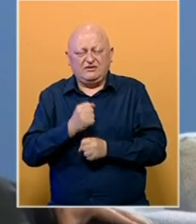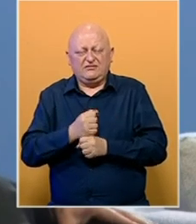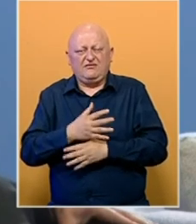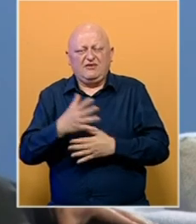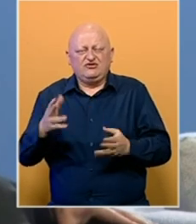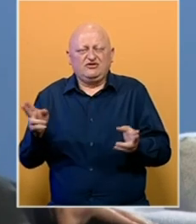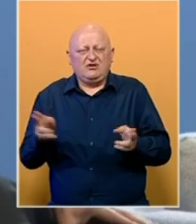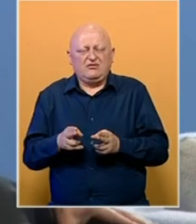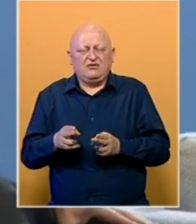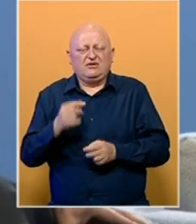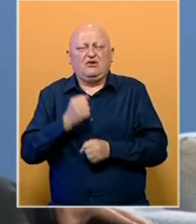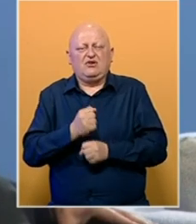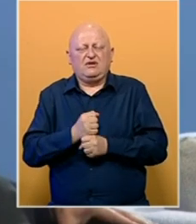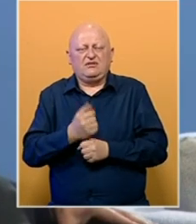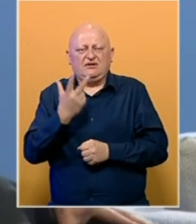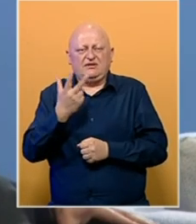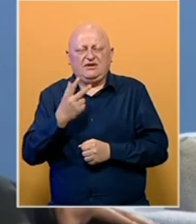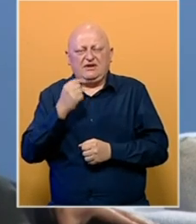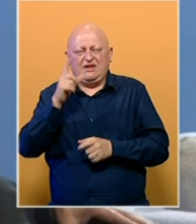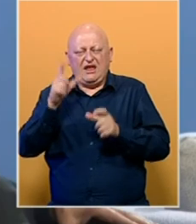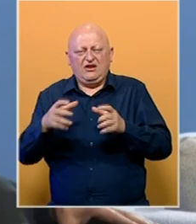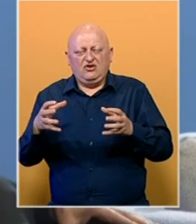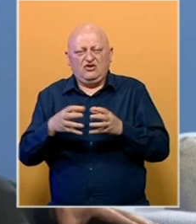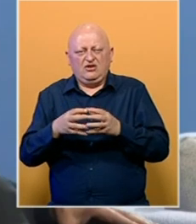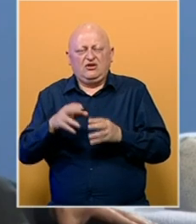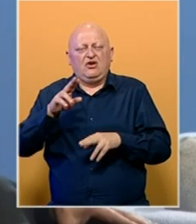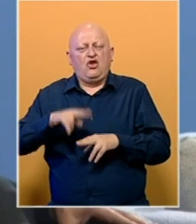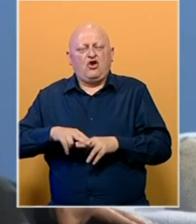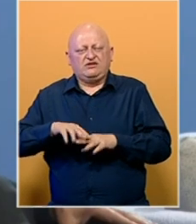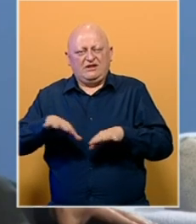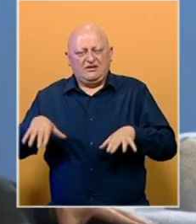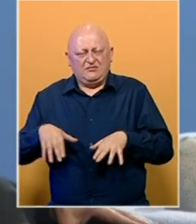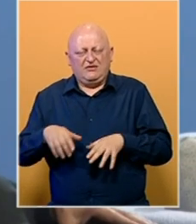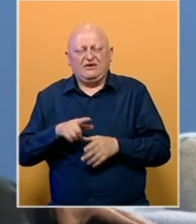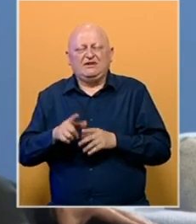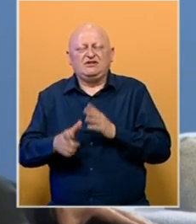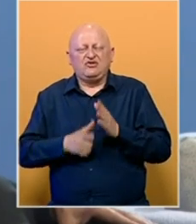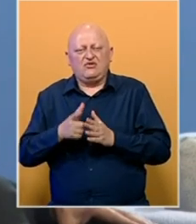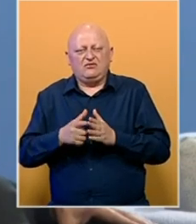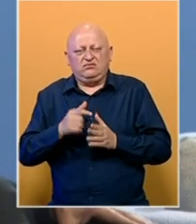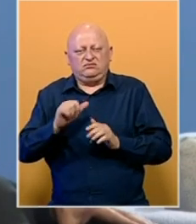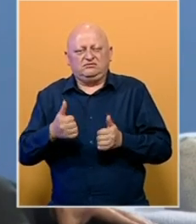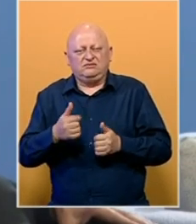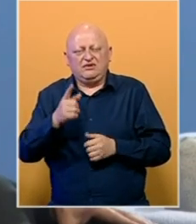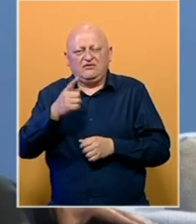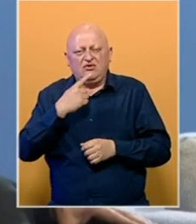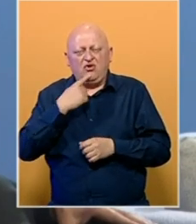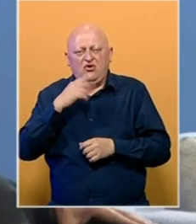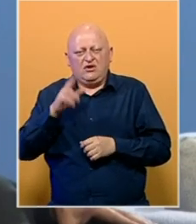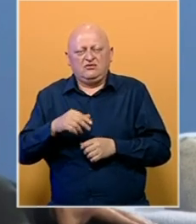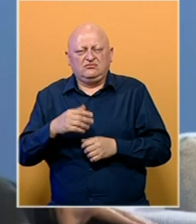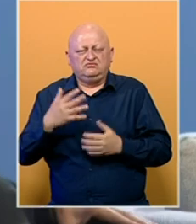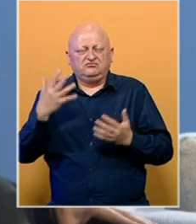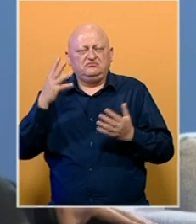većini ili manjini, nego se radi o tri konstitutivna naroda i ostalima. Istovremeno, prilično je jednostavno za one koji imaju